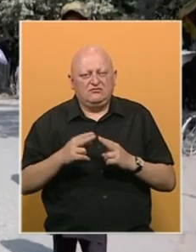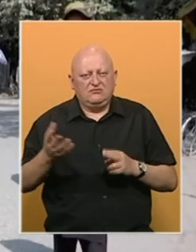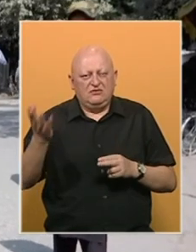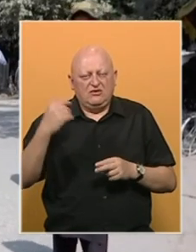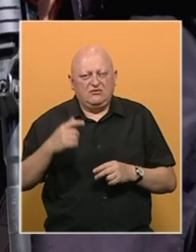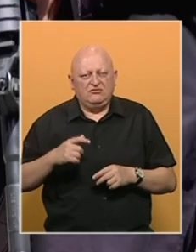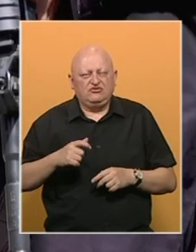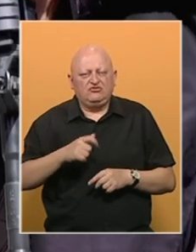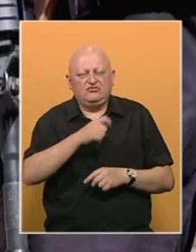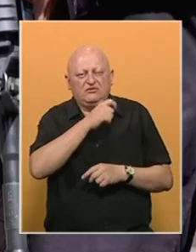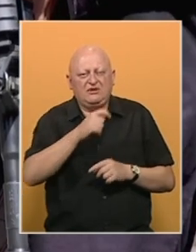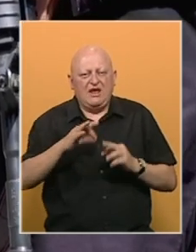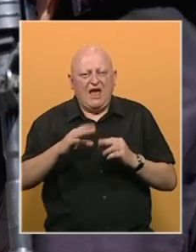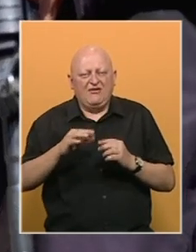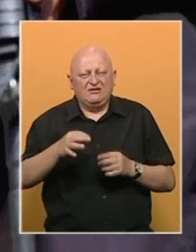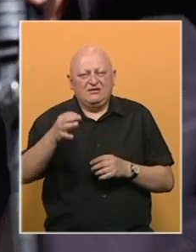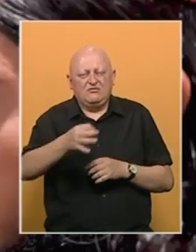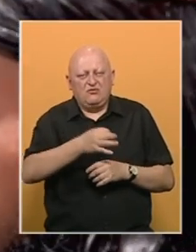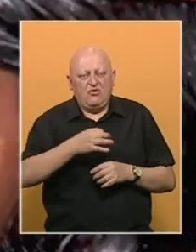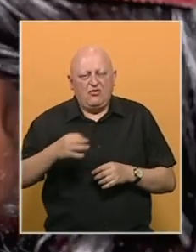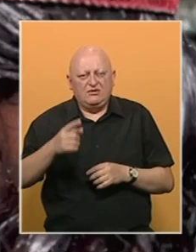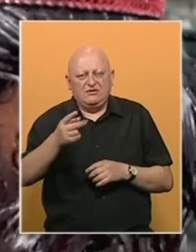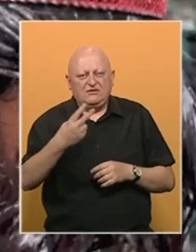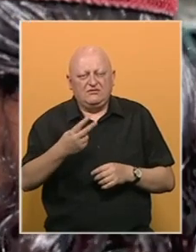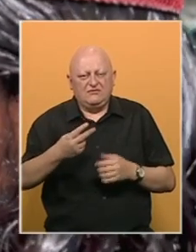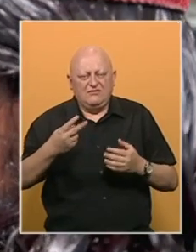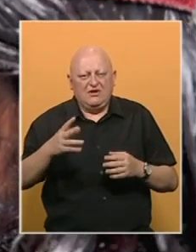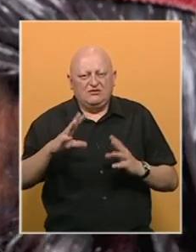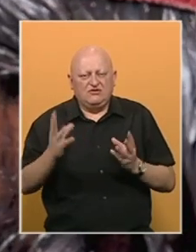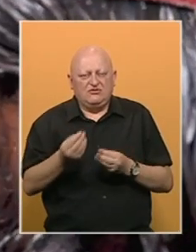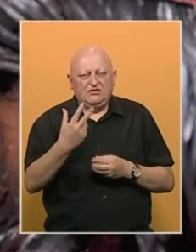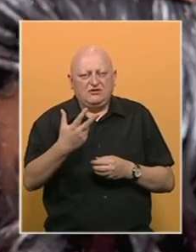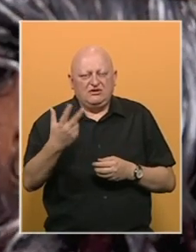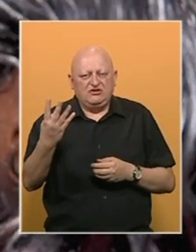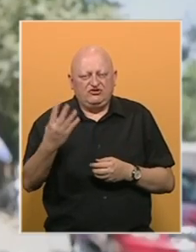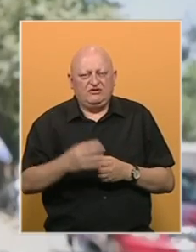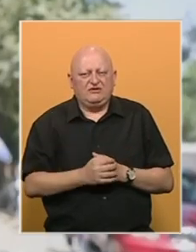bivšim guvernerima afganistanskih provincija, njih 20 od ukupno 34.